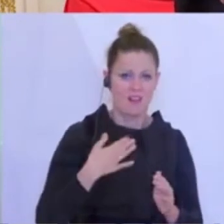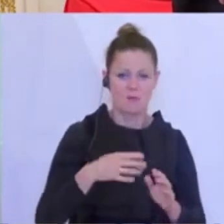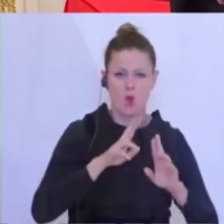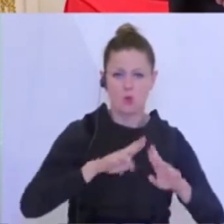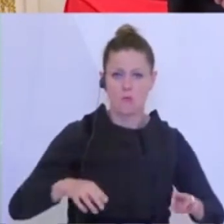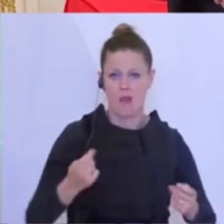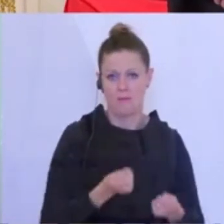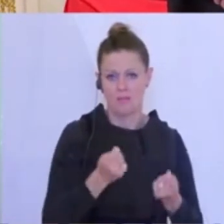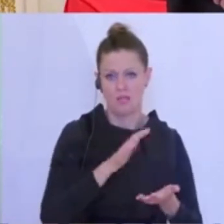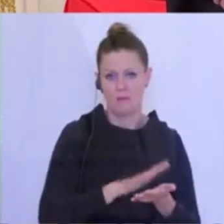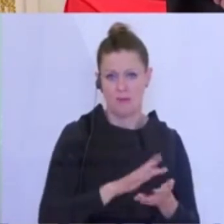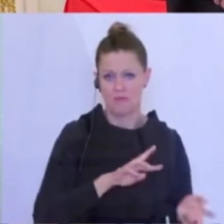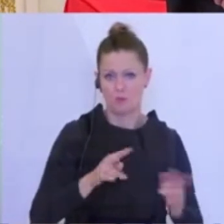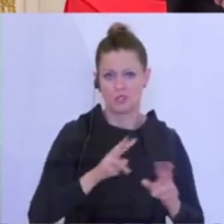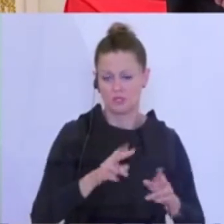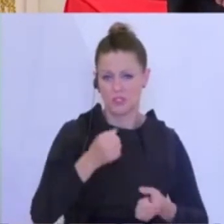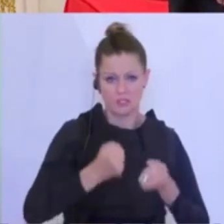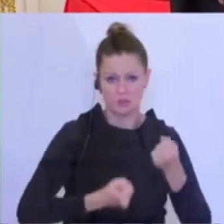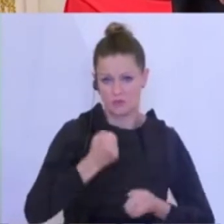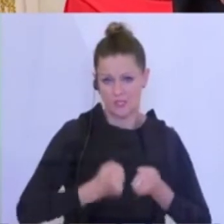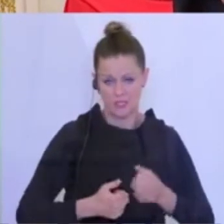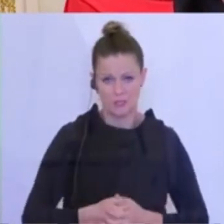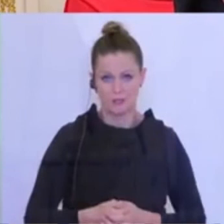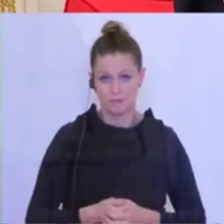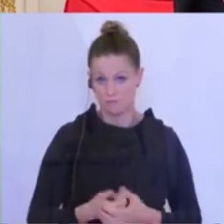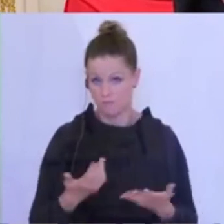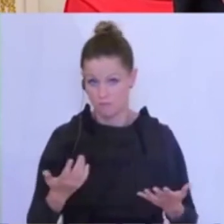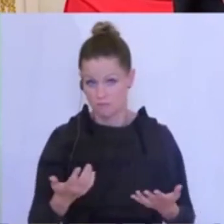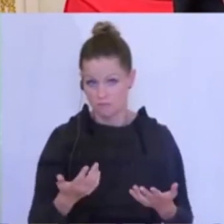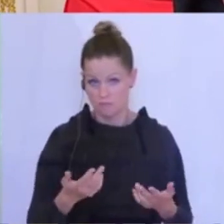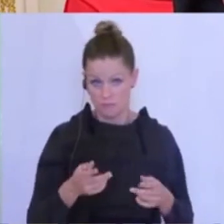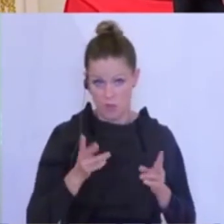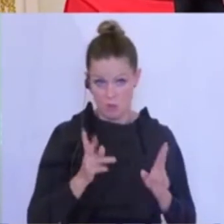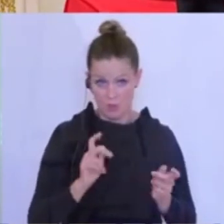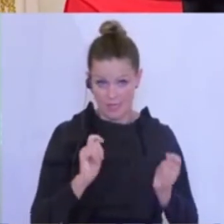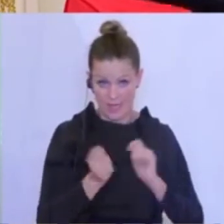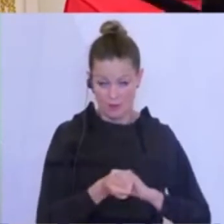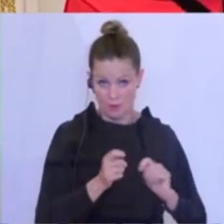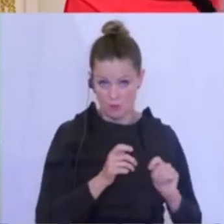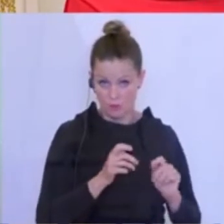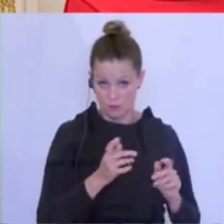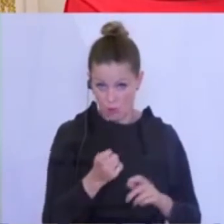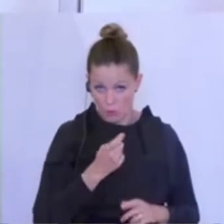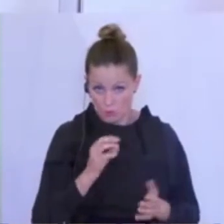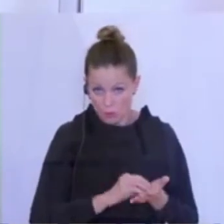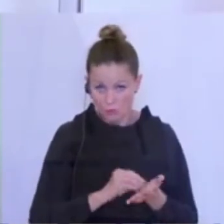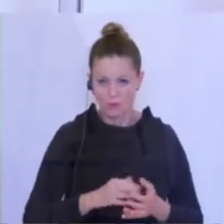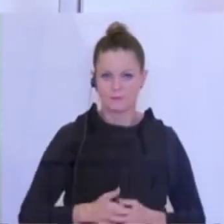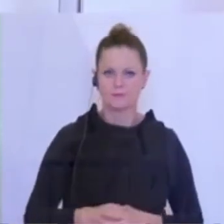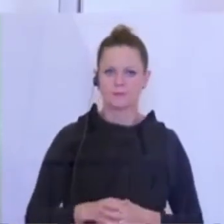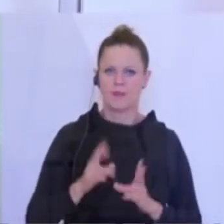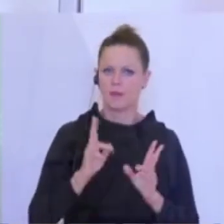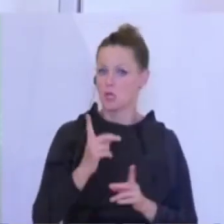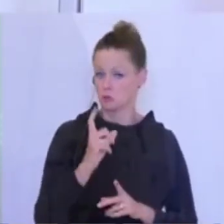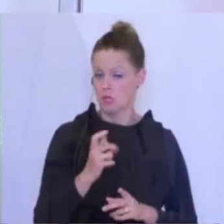und Klassengröße auch laut diesen Schulen umsetzbar wäre. Könnte es da möglicherweise Änderungen geben noch? Danke. Ich kann gern